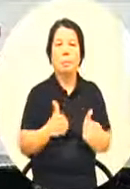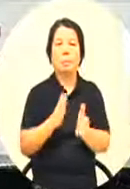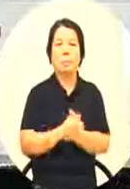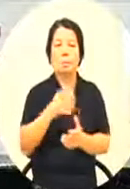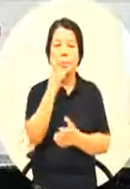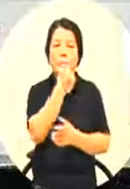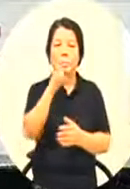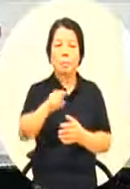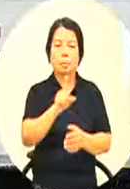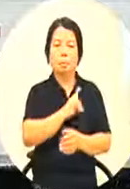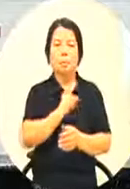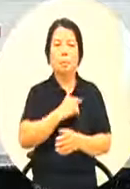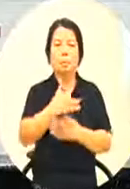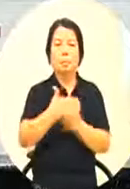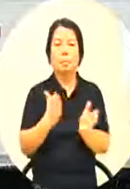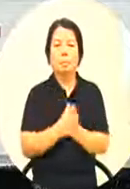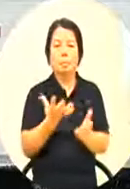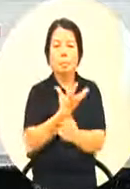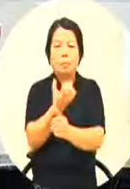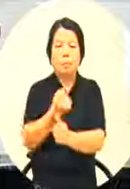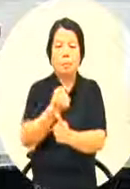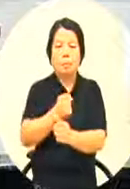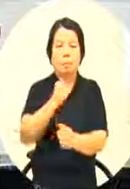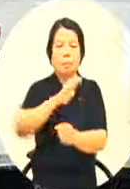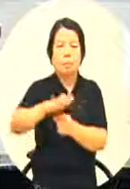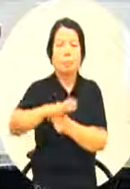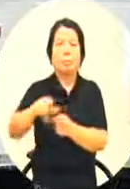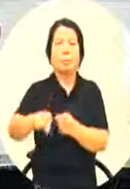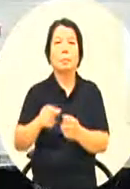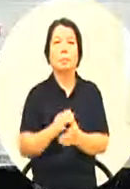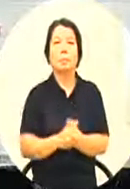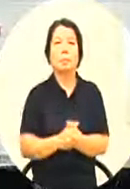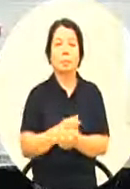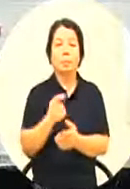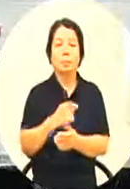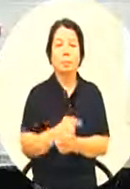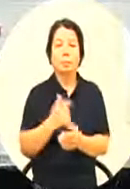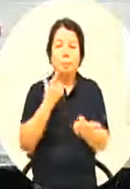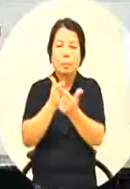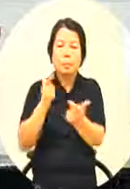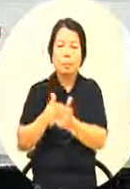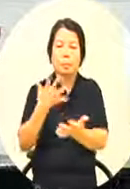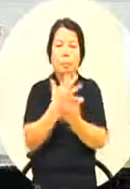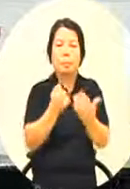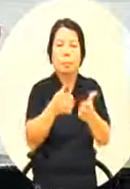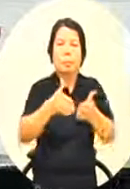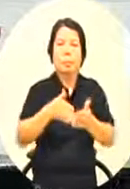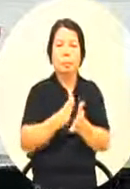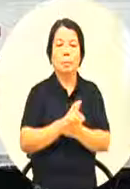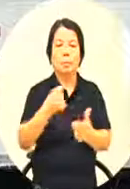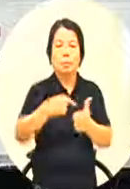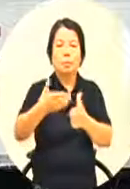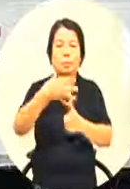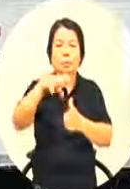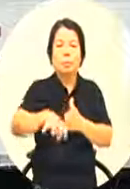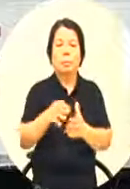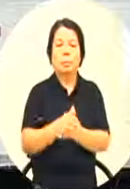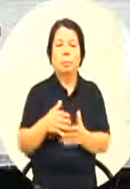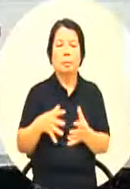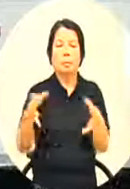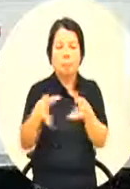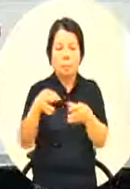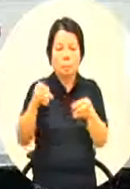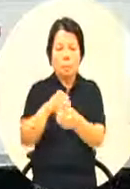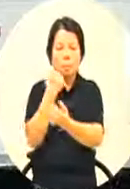别他在他自己的班级数来讲的控管也是足够的所以我觉得这个因应那个学生的需求交易局要一起来考量